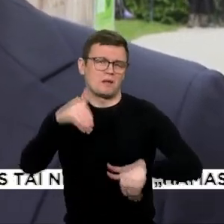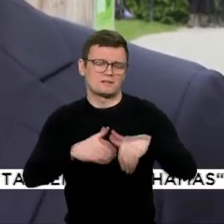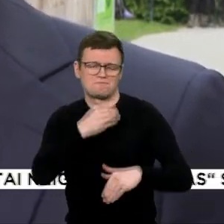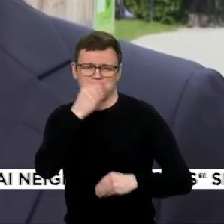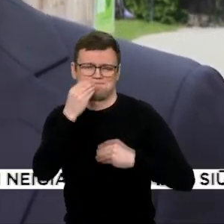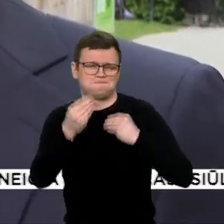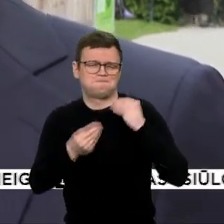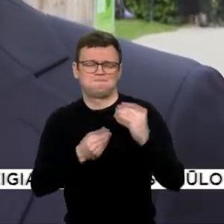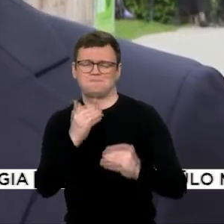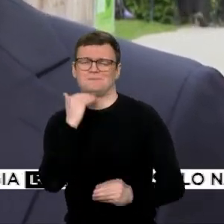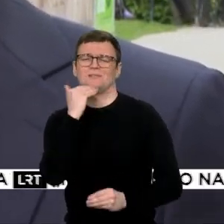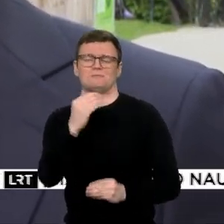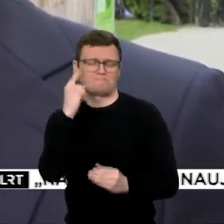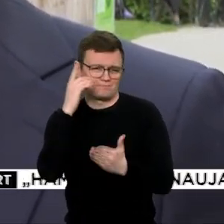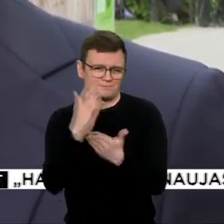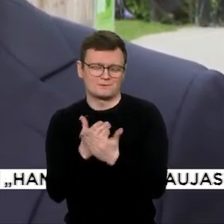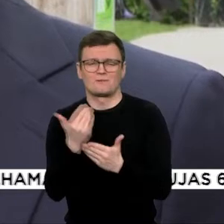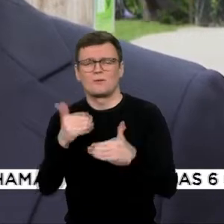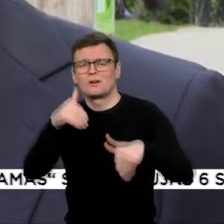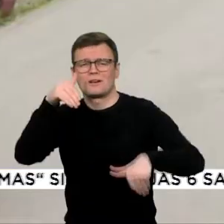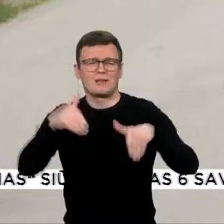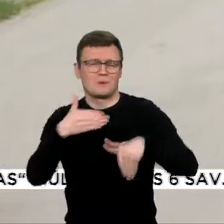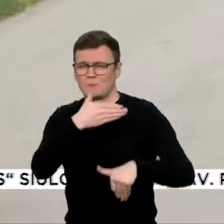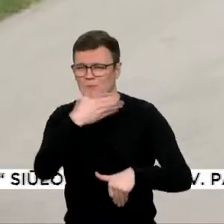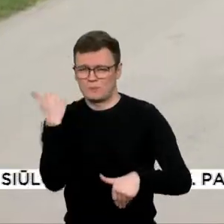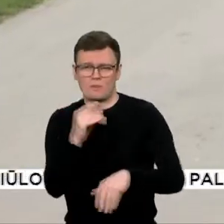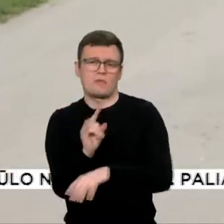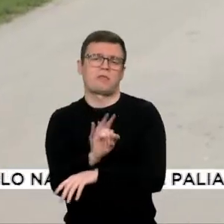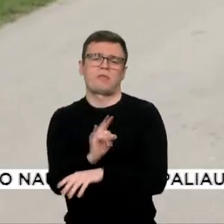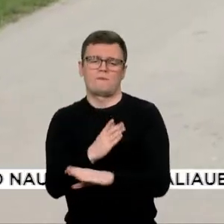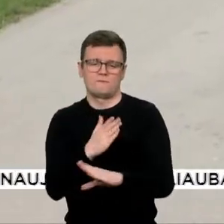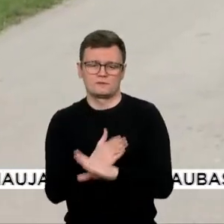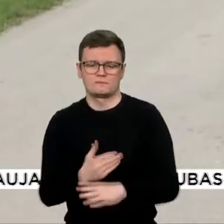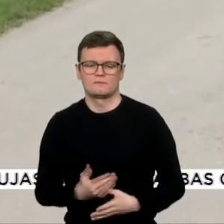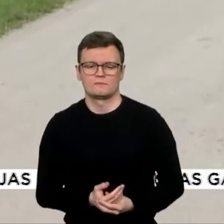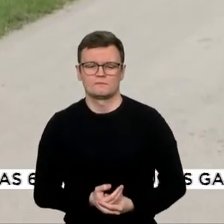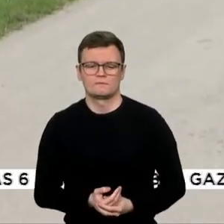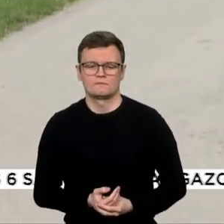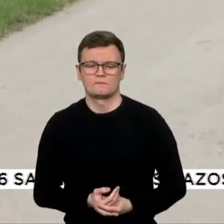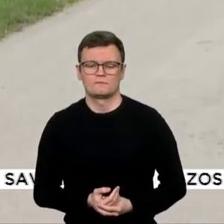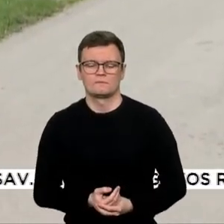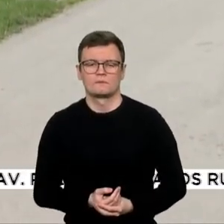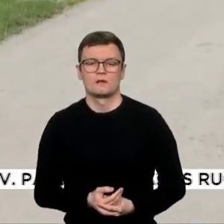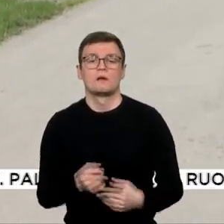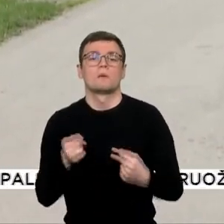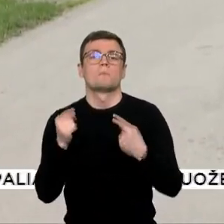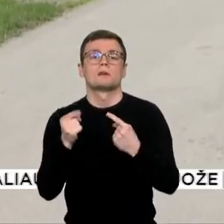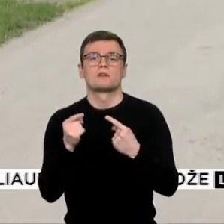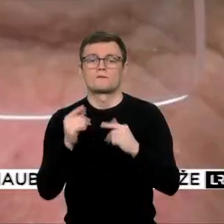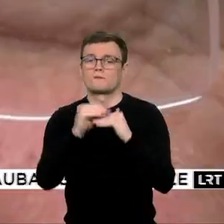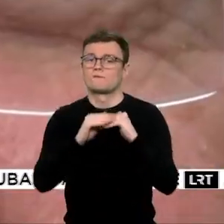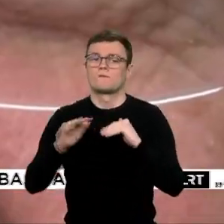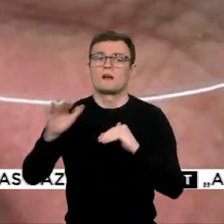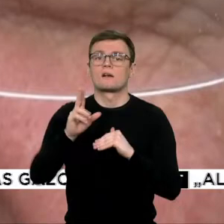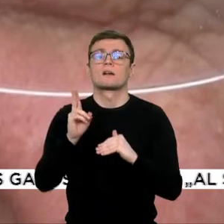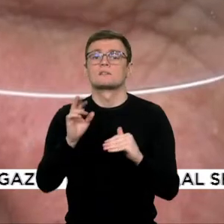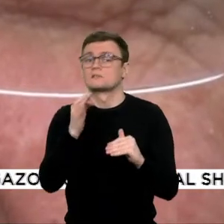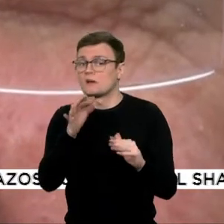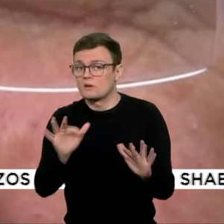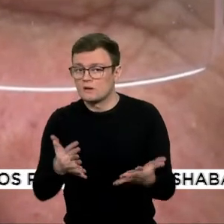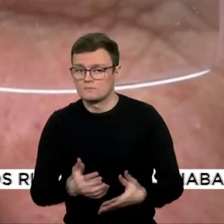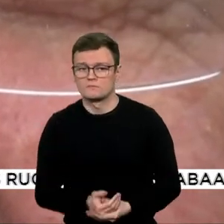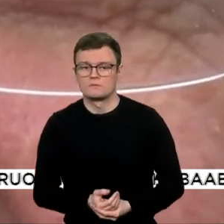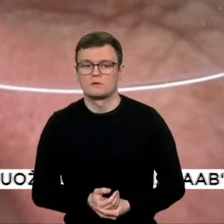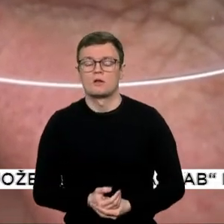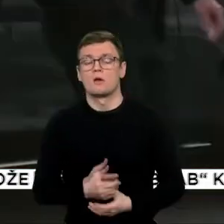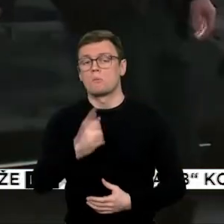apačios. Tai nerinkimai, tai ištisa milagiena. Didžiausias režimo priešininkas vakaruose sako, kad Putinas valdys kol mirs